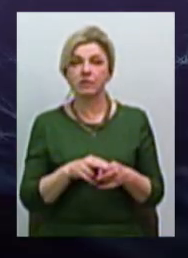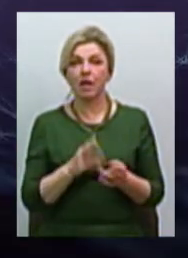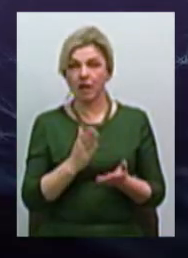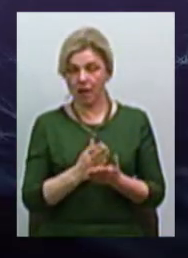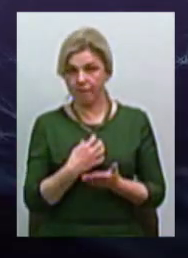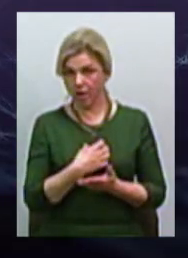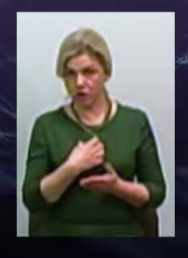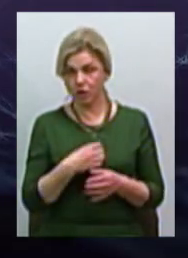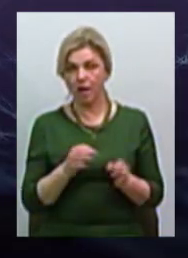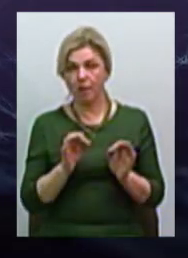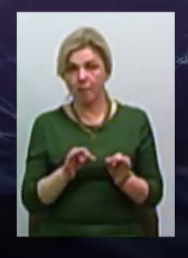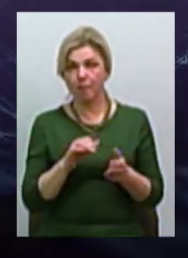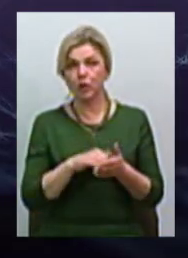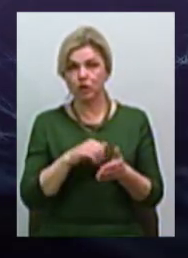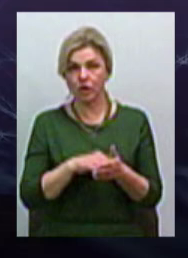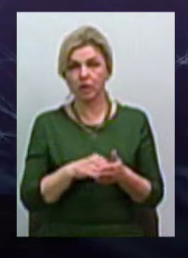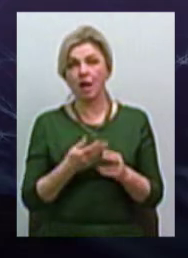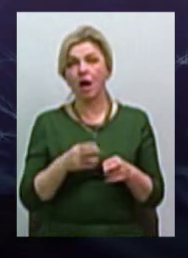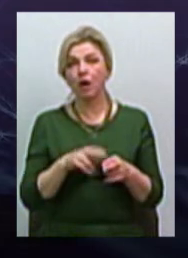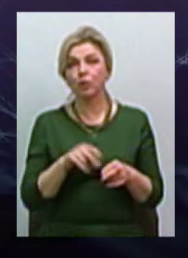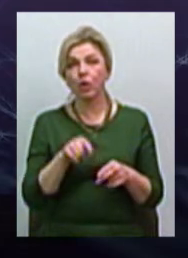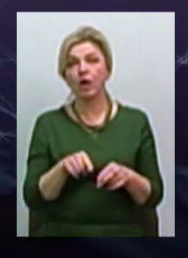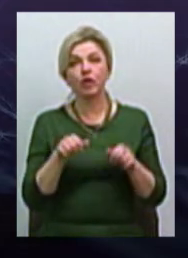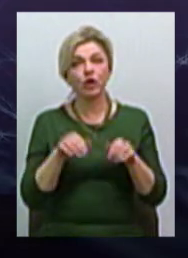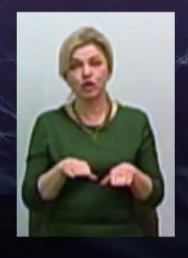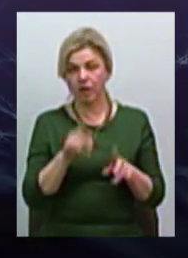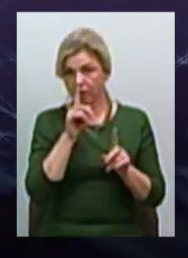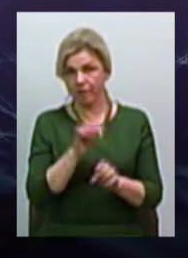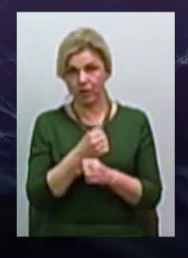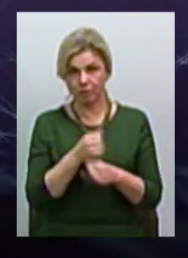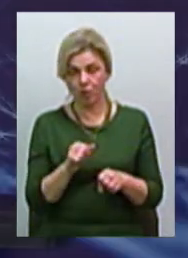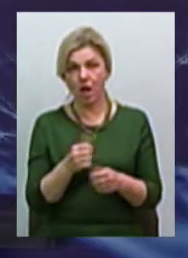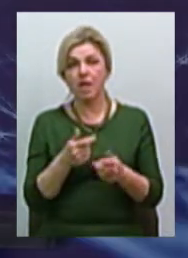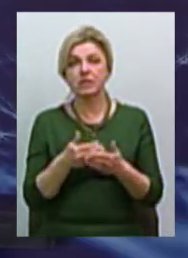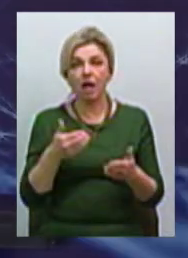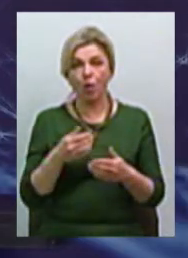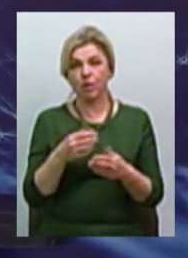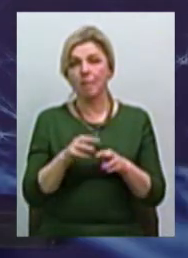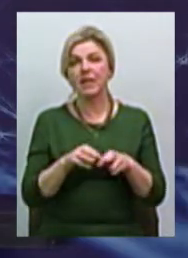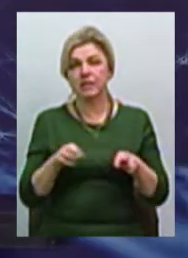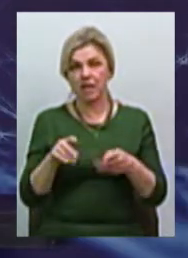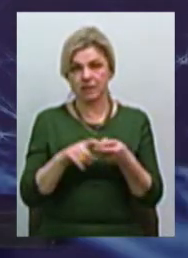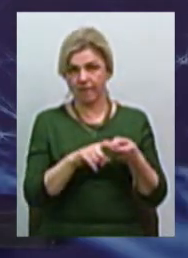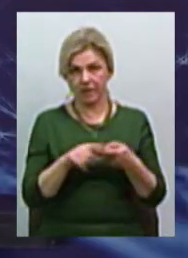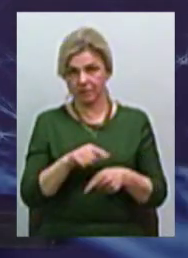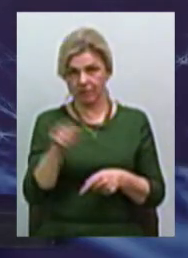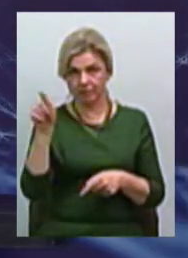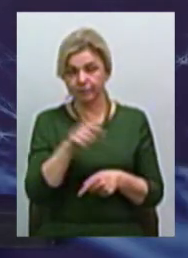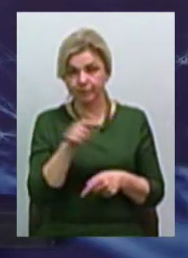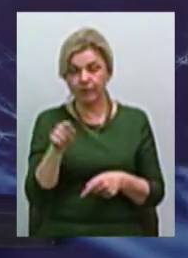причина, яка на місцевому рівні практично не можна вирішити, або інша структура центральна.